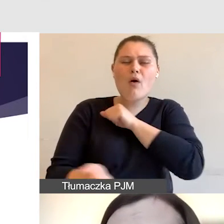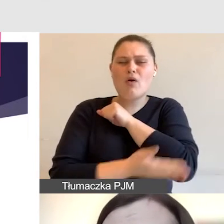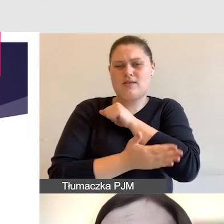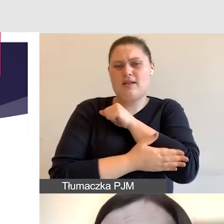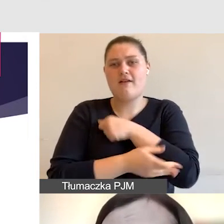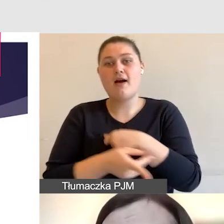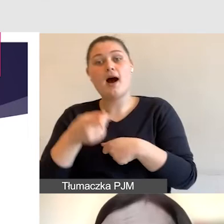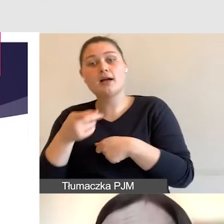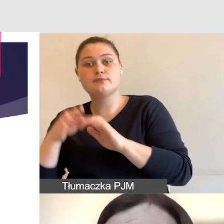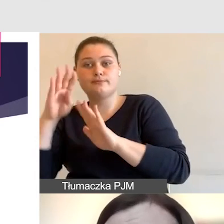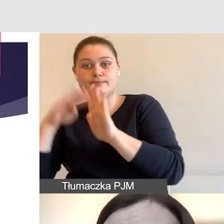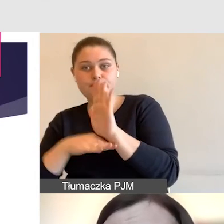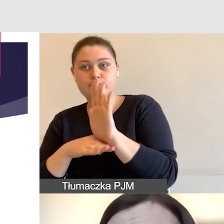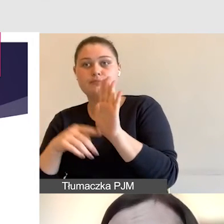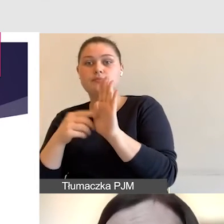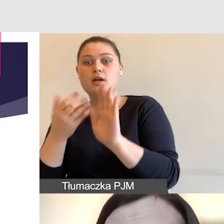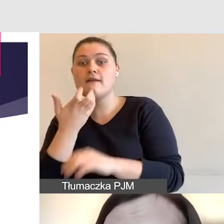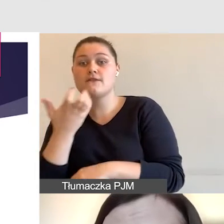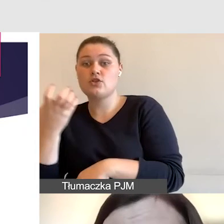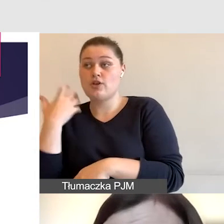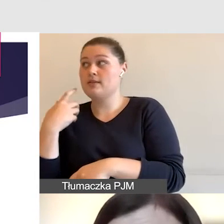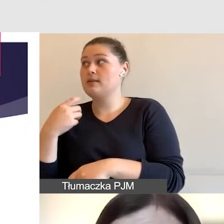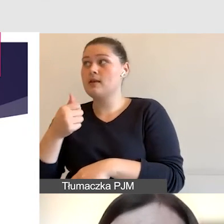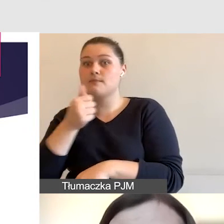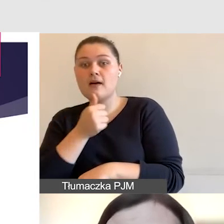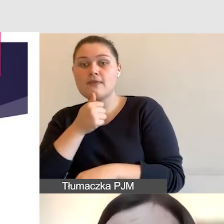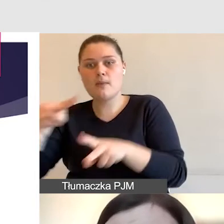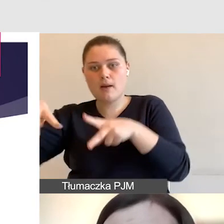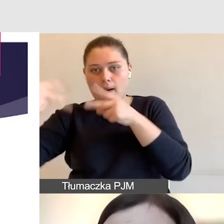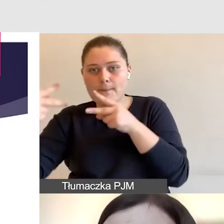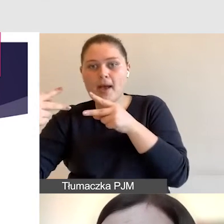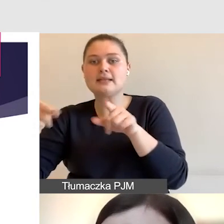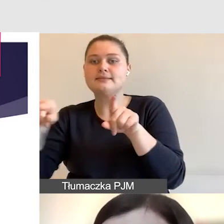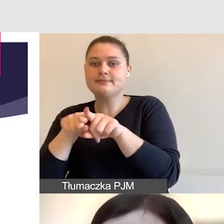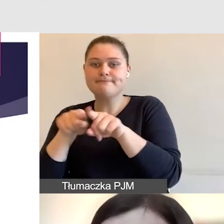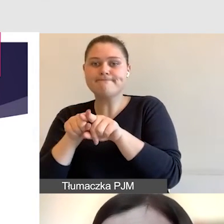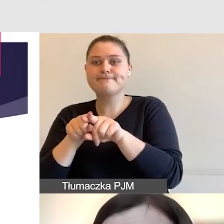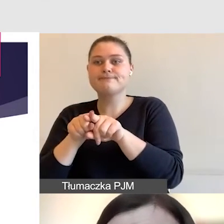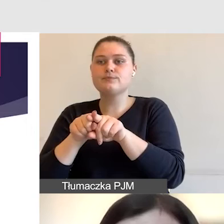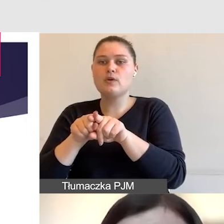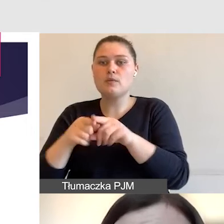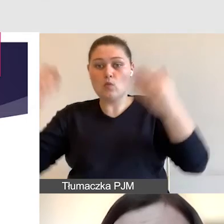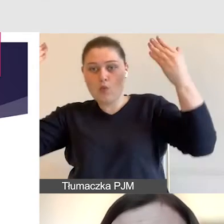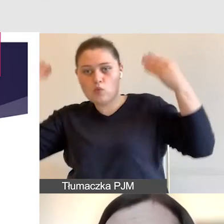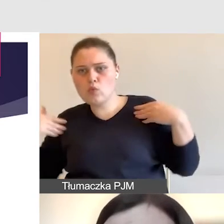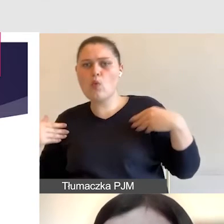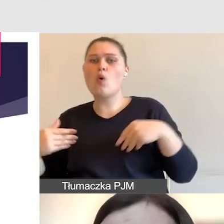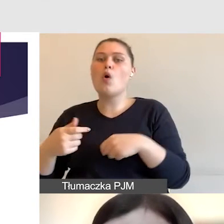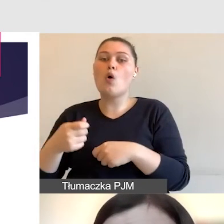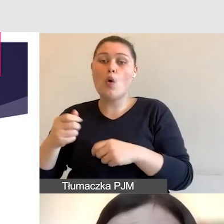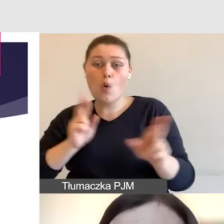Sprawdzamy z panelistami wcześniej kamerę, mikrofon i kadr. Jeśli panelistę słabo słychać, prosimy, by